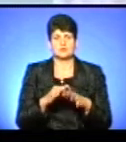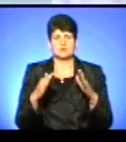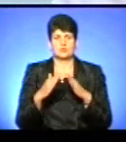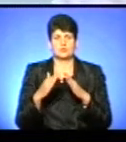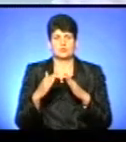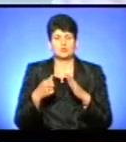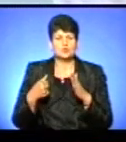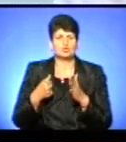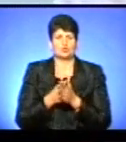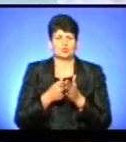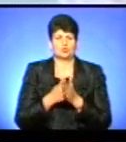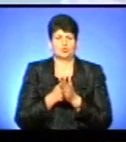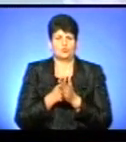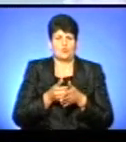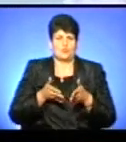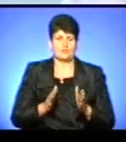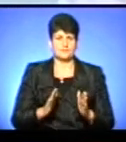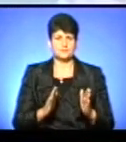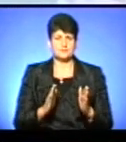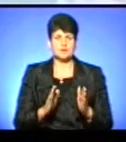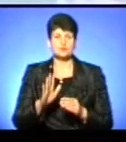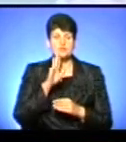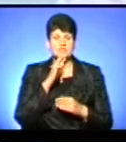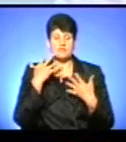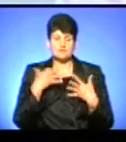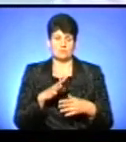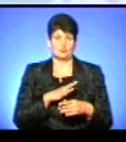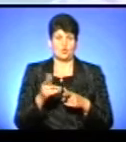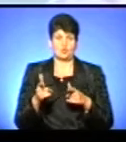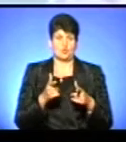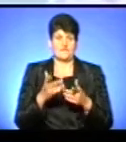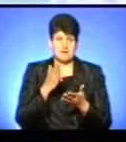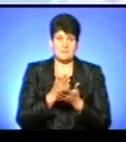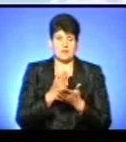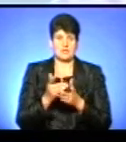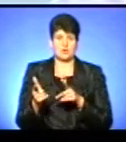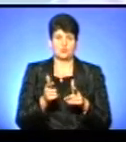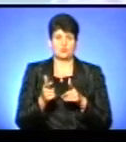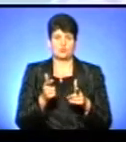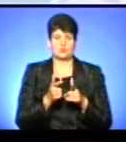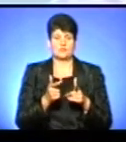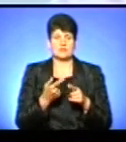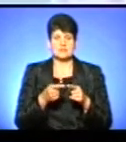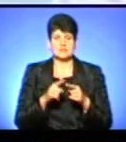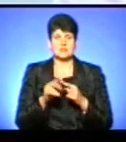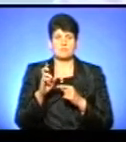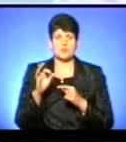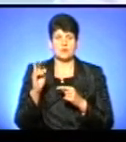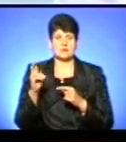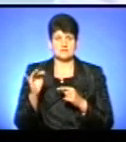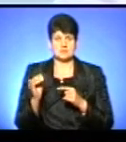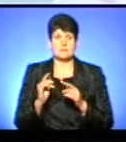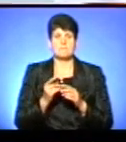умовах до поступлення на пологи, щоб жінки вже були готові і мали готові ці бейбі-бокси при